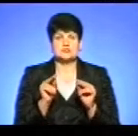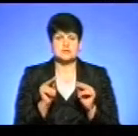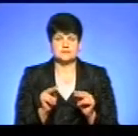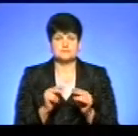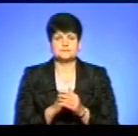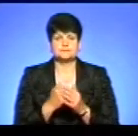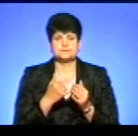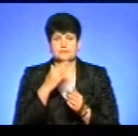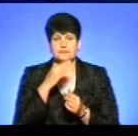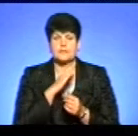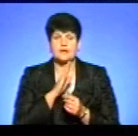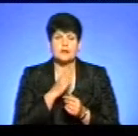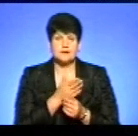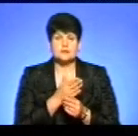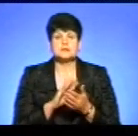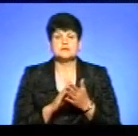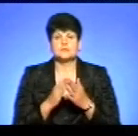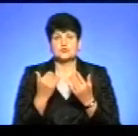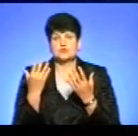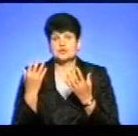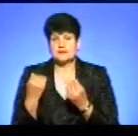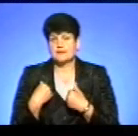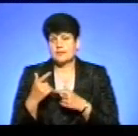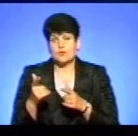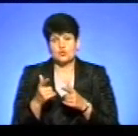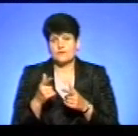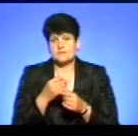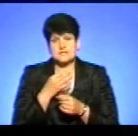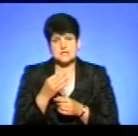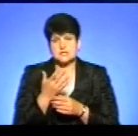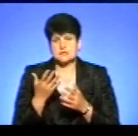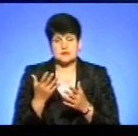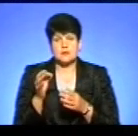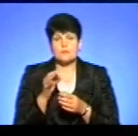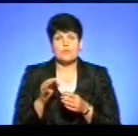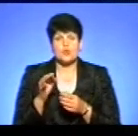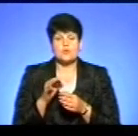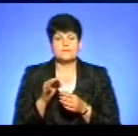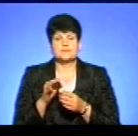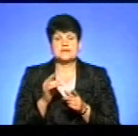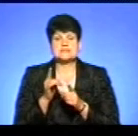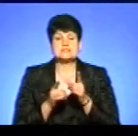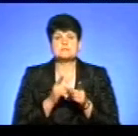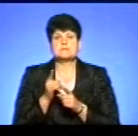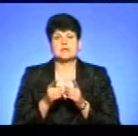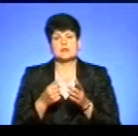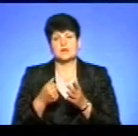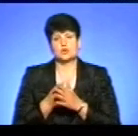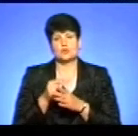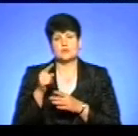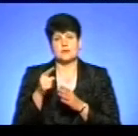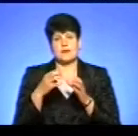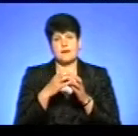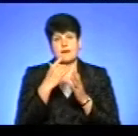так, для батьків. станом на сьогоднішній день я не готова вам сказати про зміни до тих